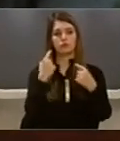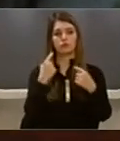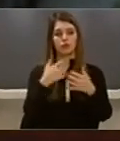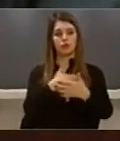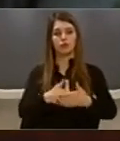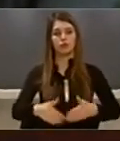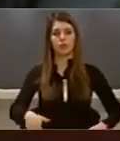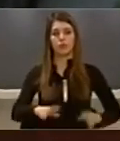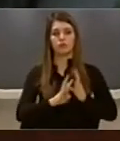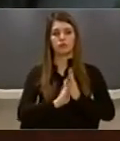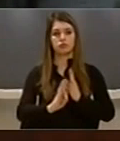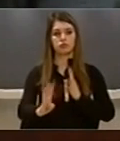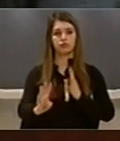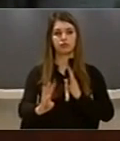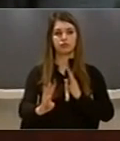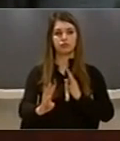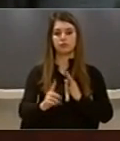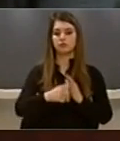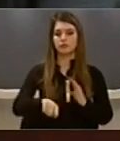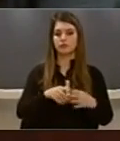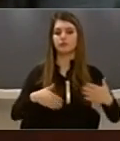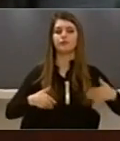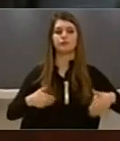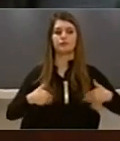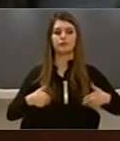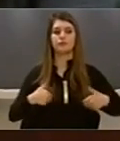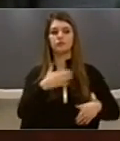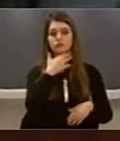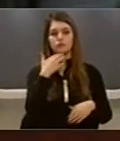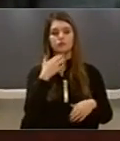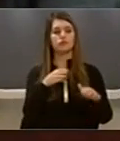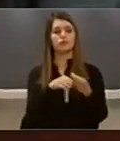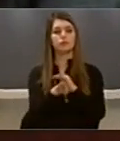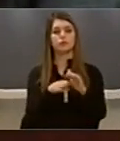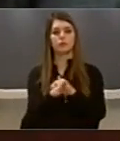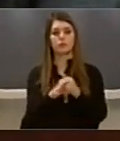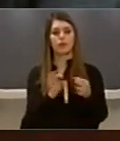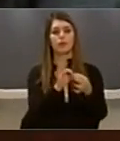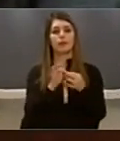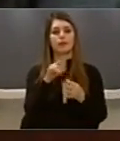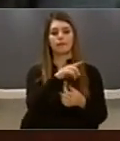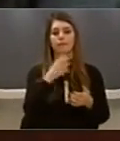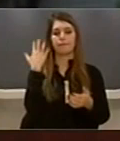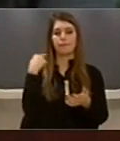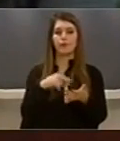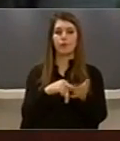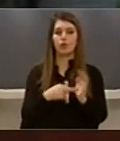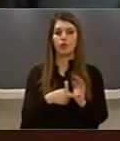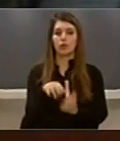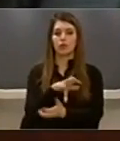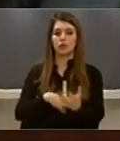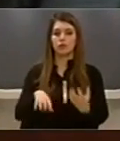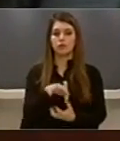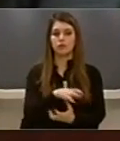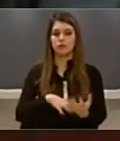fe Pse kjo egzodit të rinjëve Filoj pikërisht në kohën e ngërqit politik A mozval Vonesa e krimi të